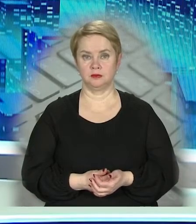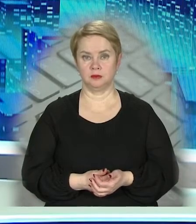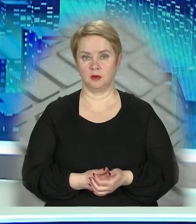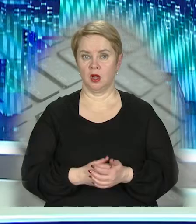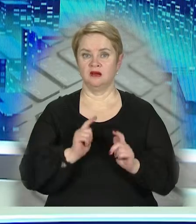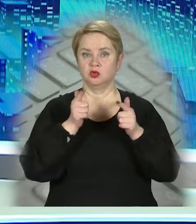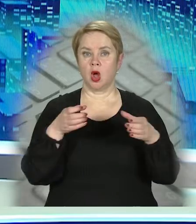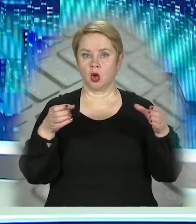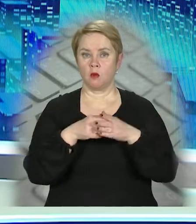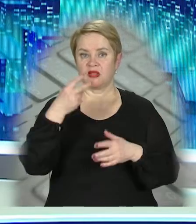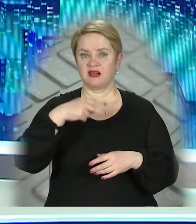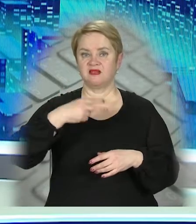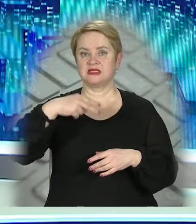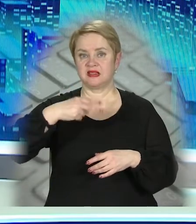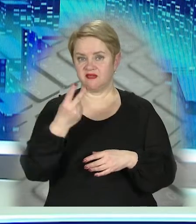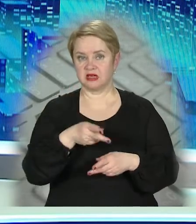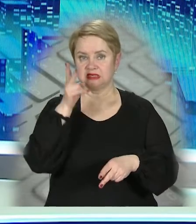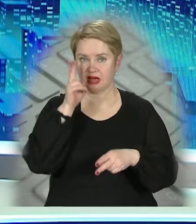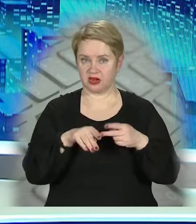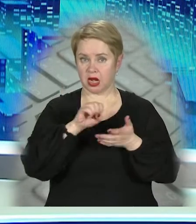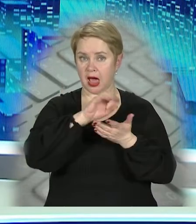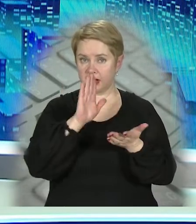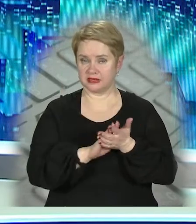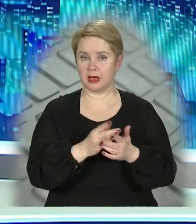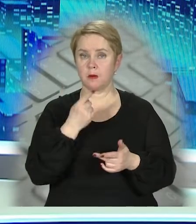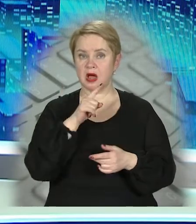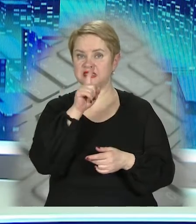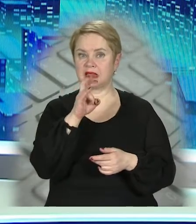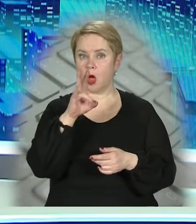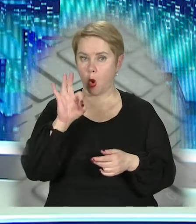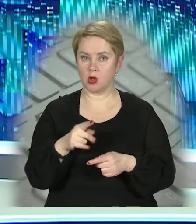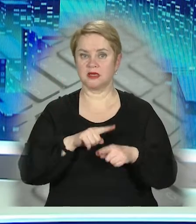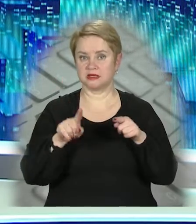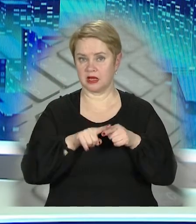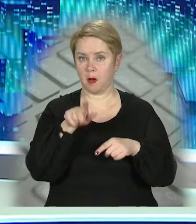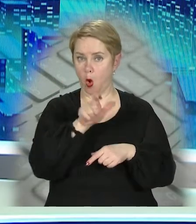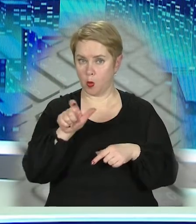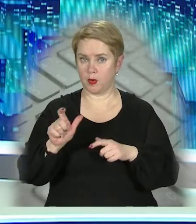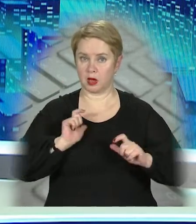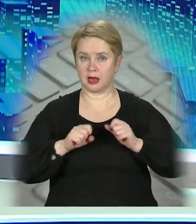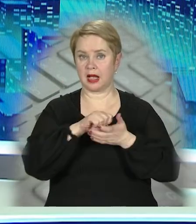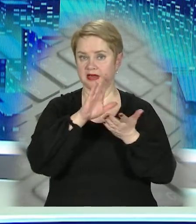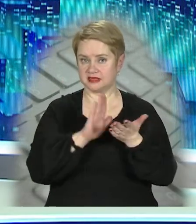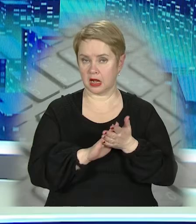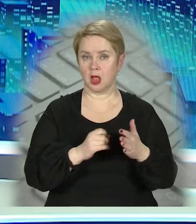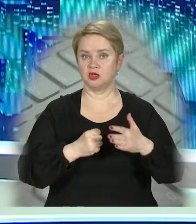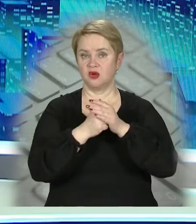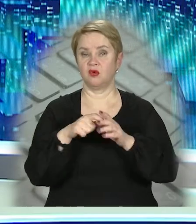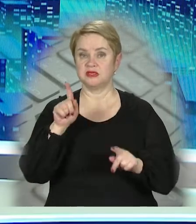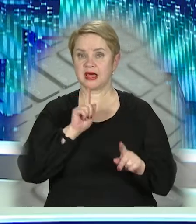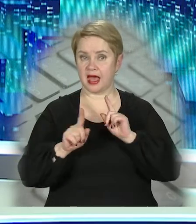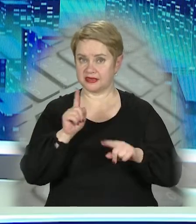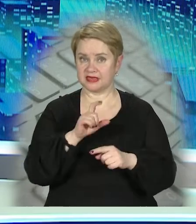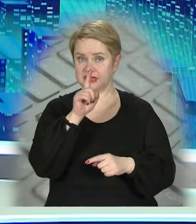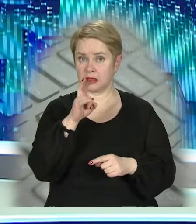Вступна кампанія 2022. Вже завершилася реєстрація на пробне ЗНО, і незабаром абітурієнти будуть реєструватися на основну сесію.